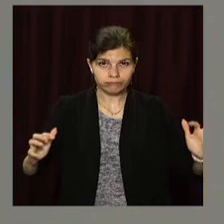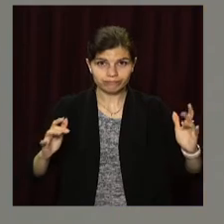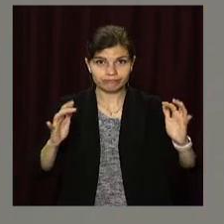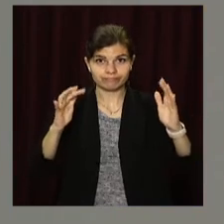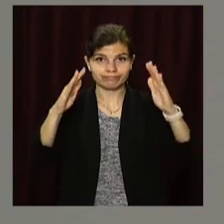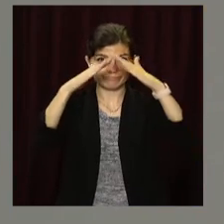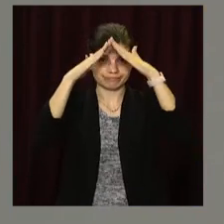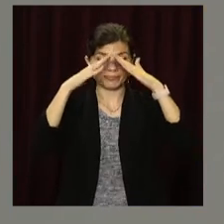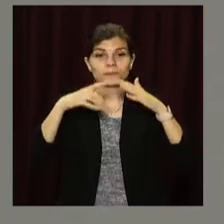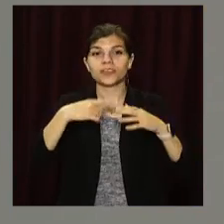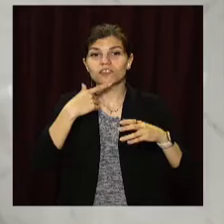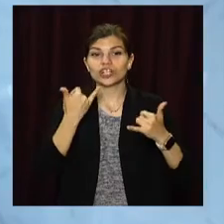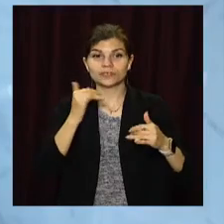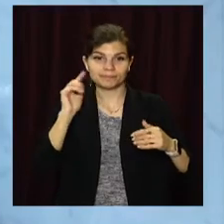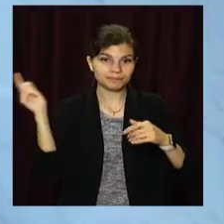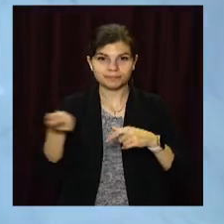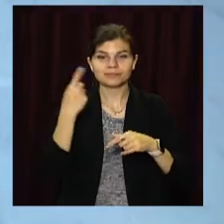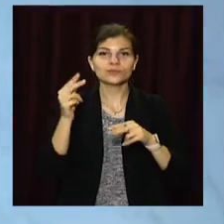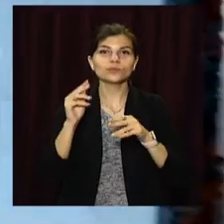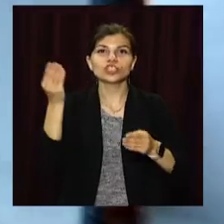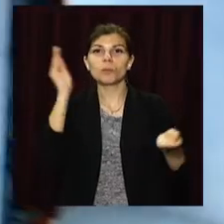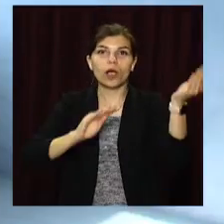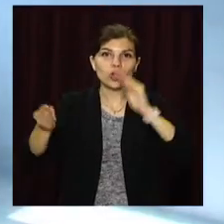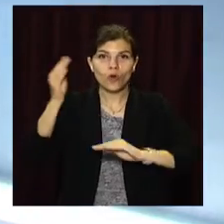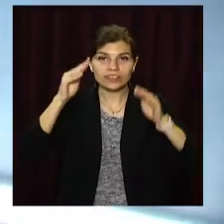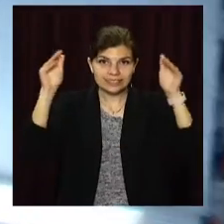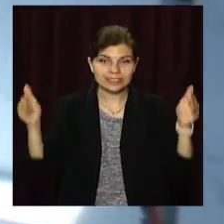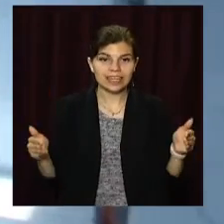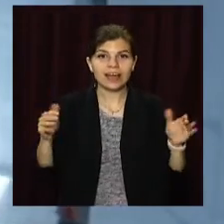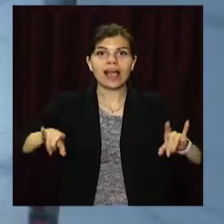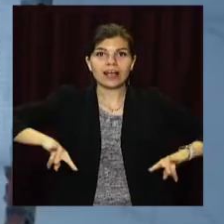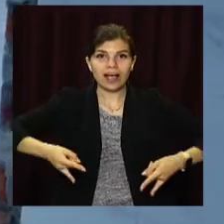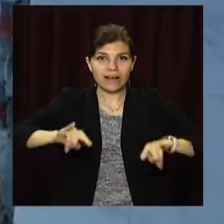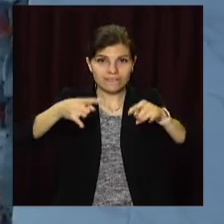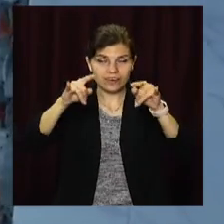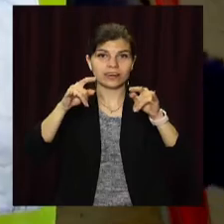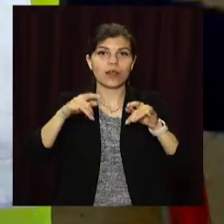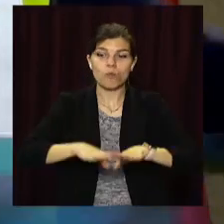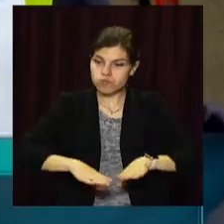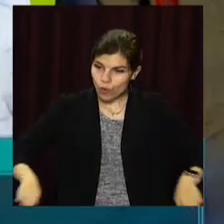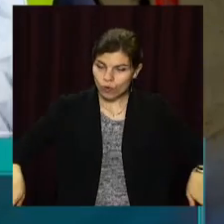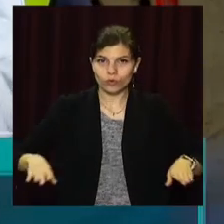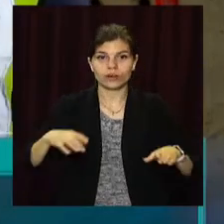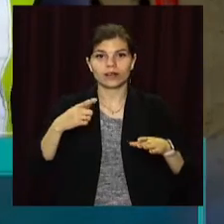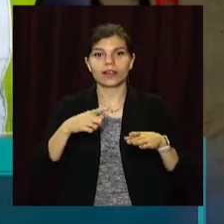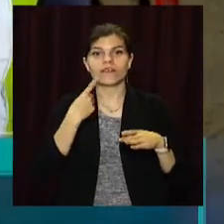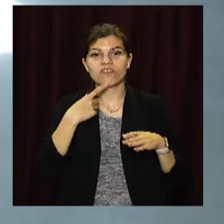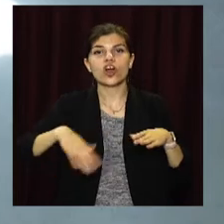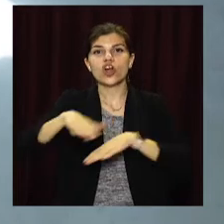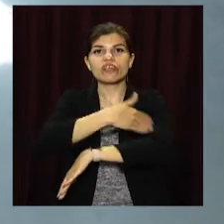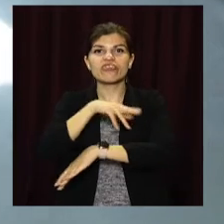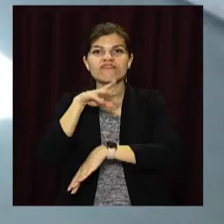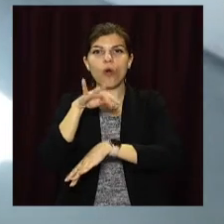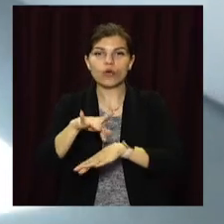повністю. Йде відділка поміщень, тобто шпакльовка стін, кафель, полов, облагороджування двора.